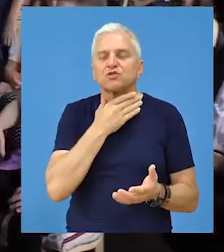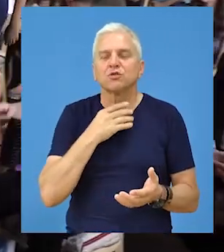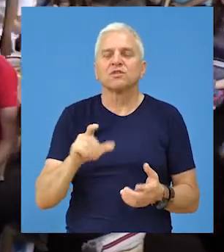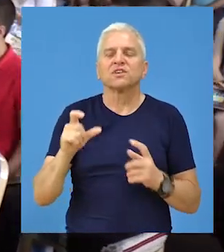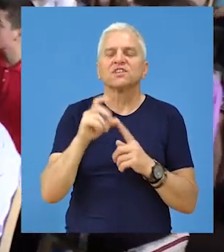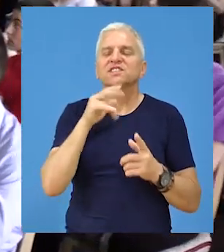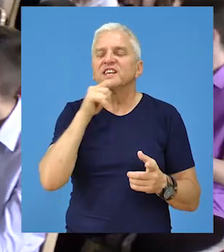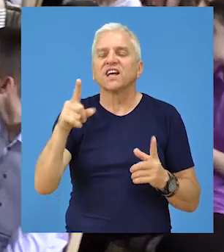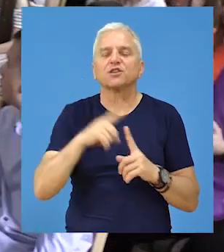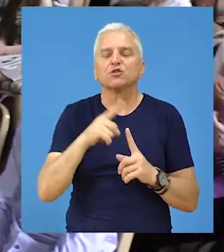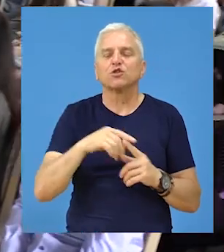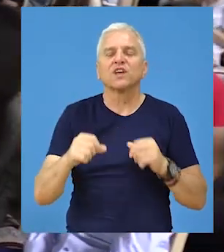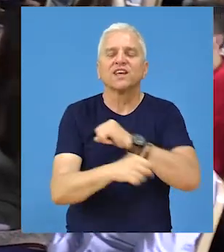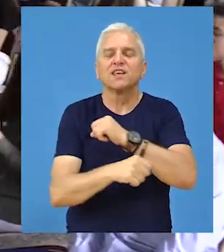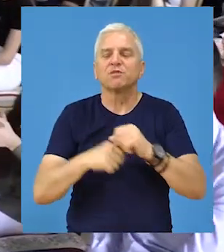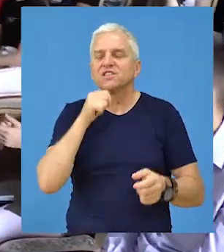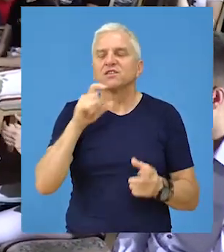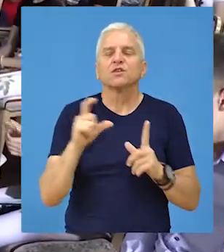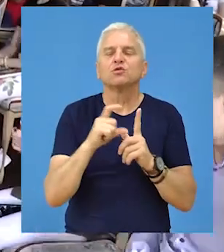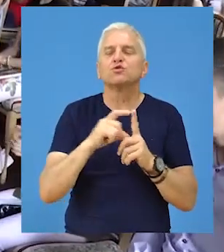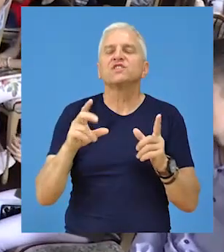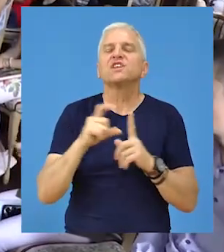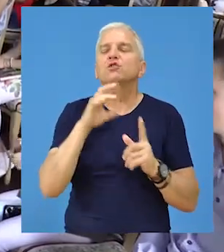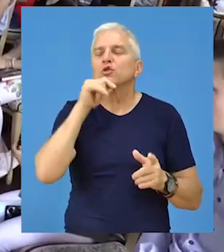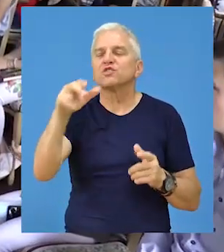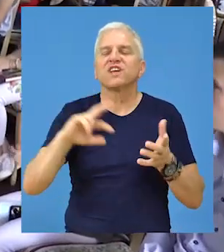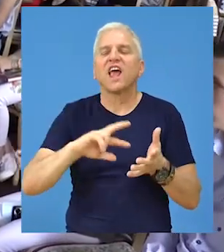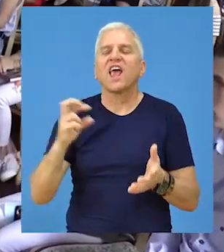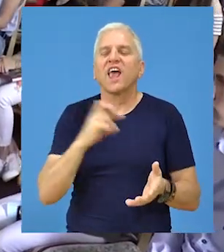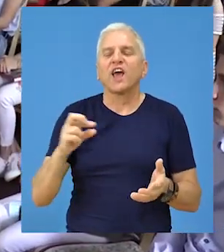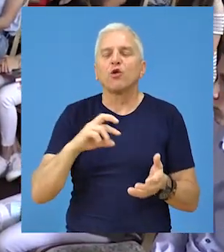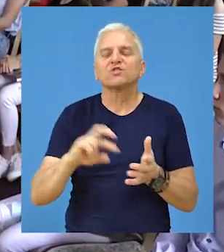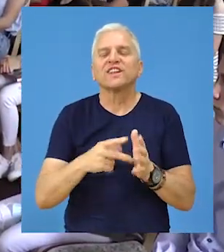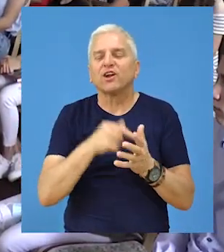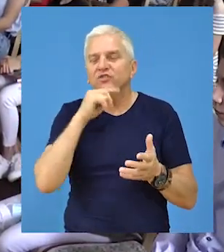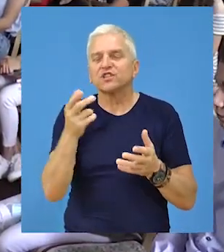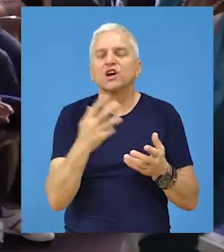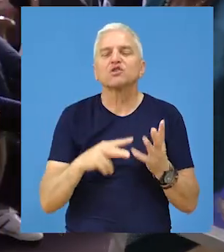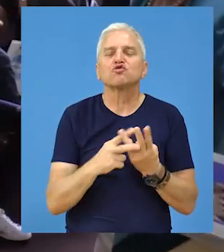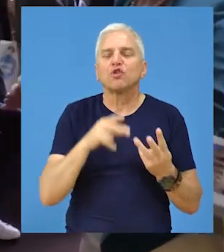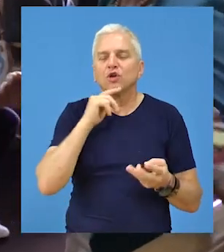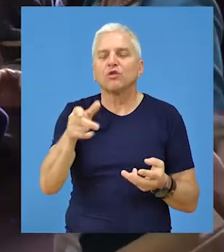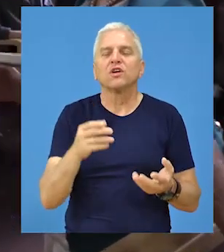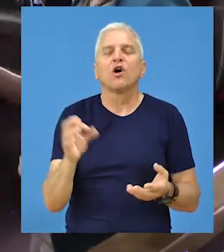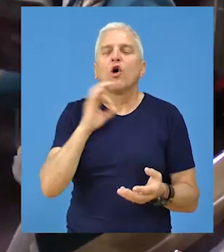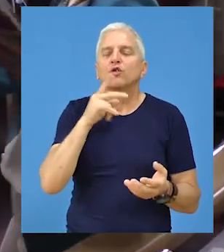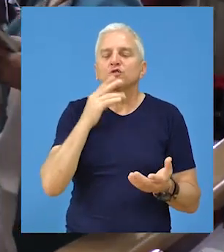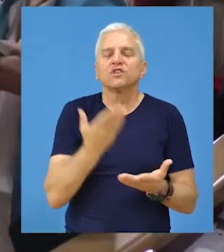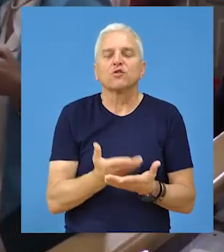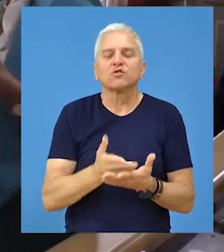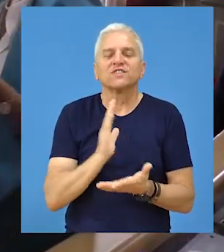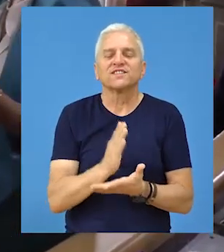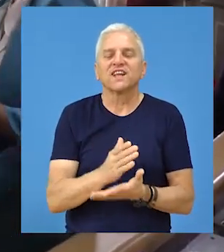tehničke škole, Silard Tot iz gimnazije, Dušica Došić iz ekonomsko-trgovinske škole i Oto Kulčar iz